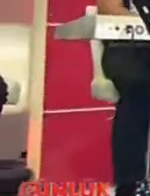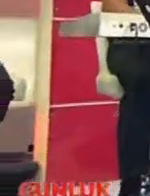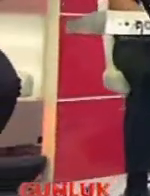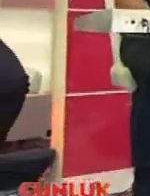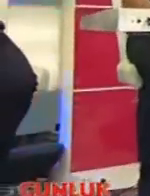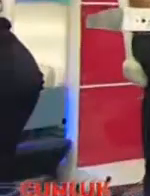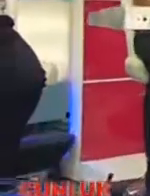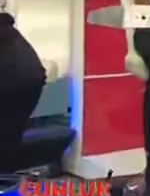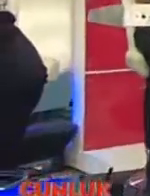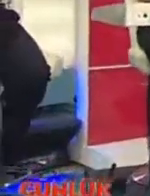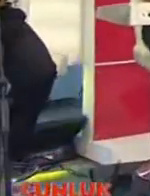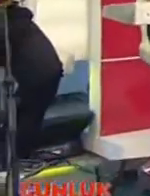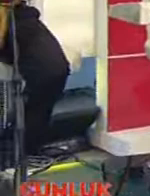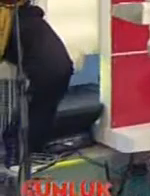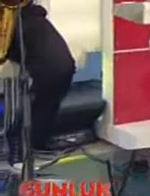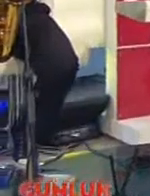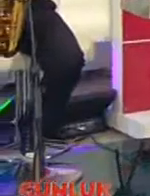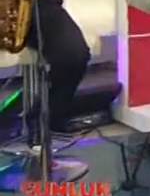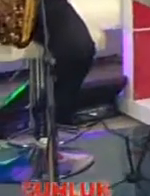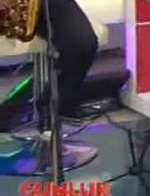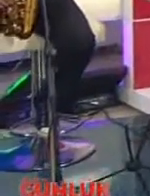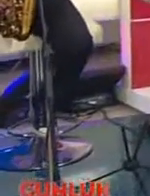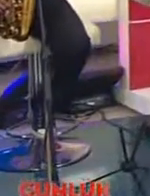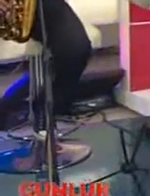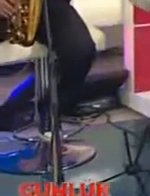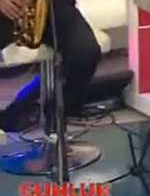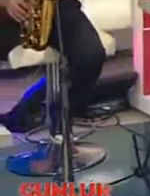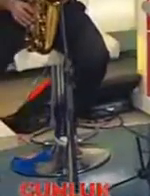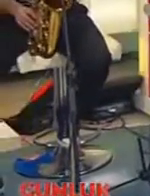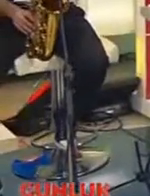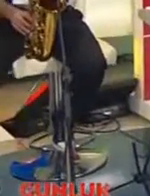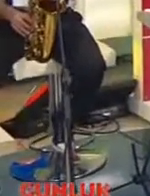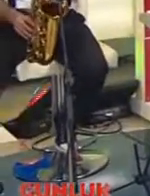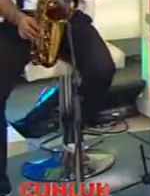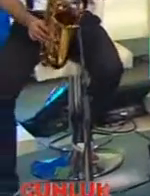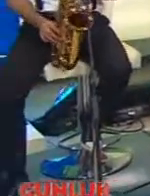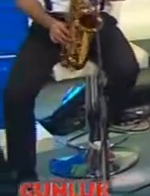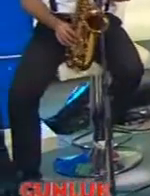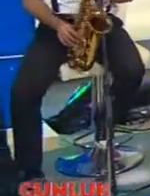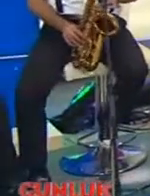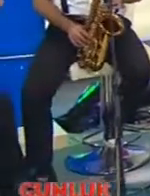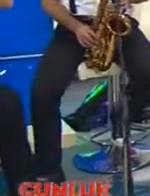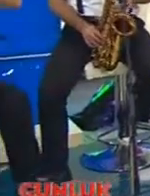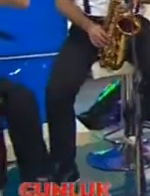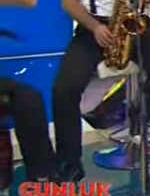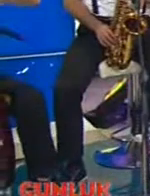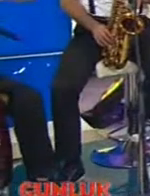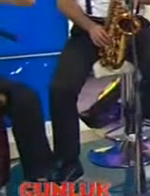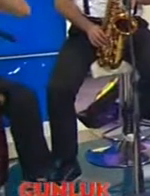hasret alır ya kimi aylarca kimi